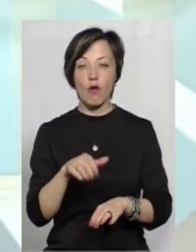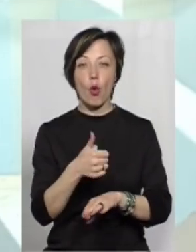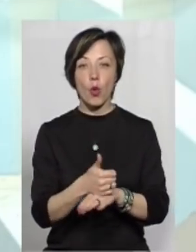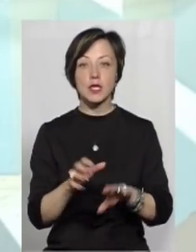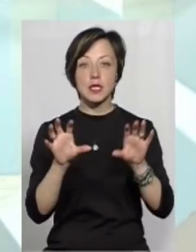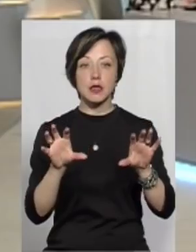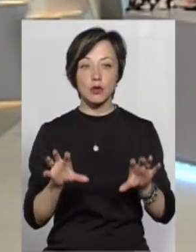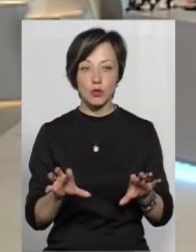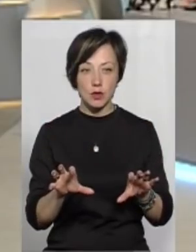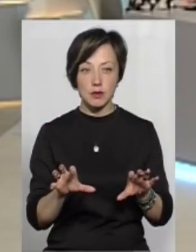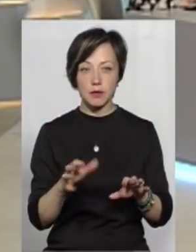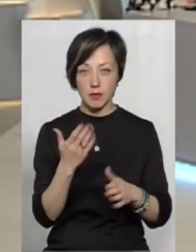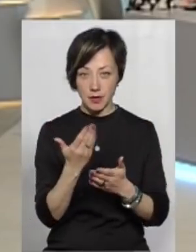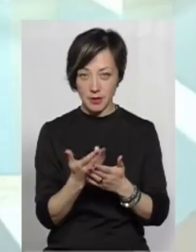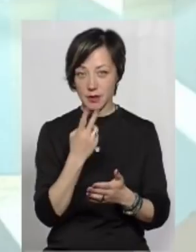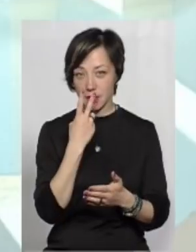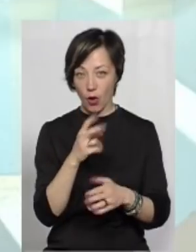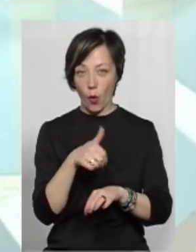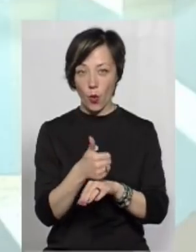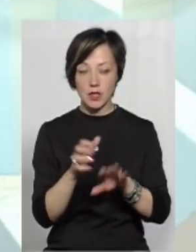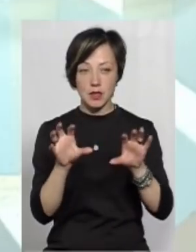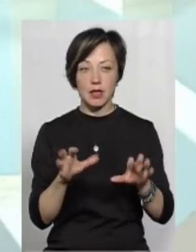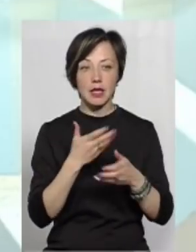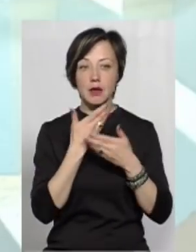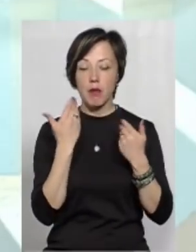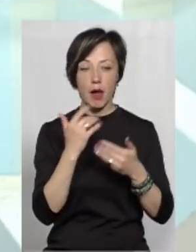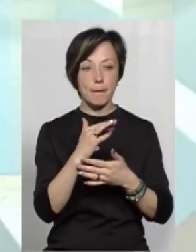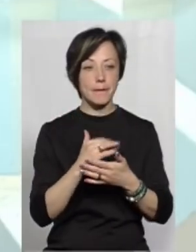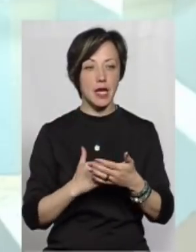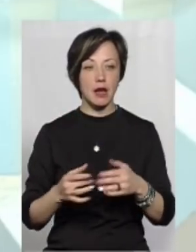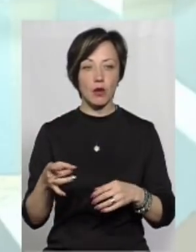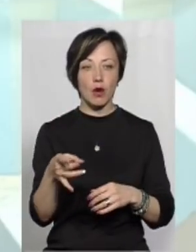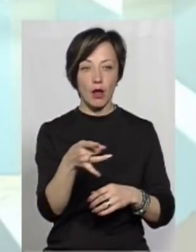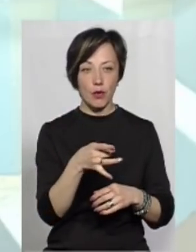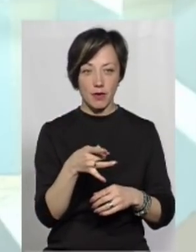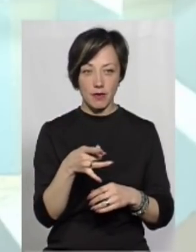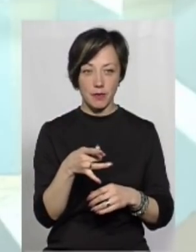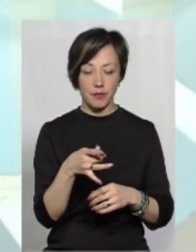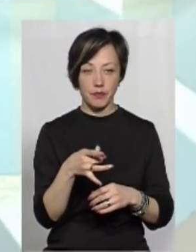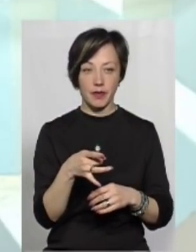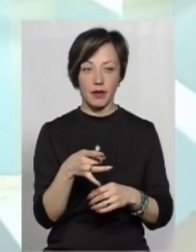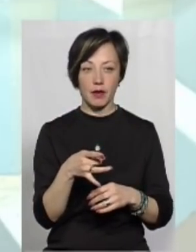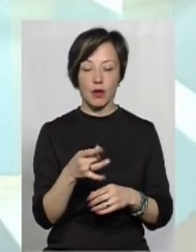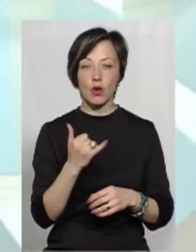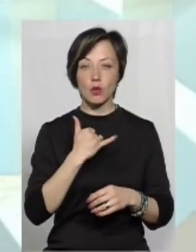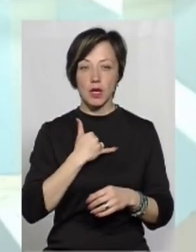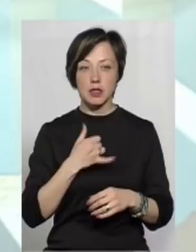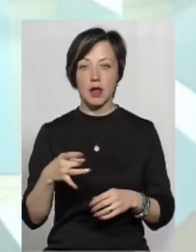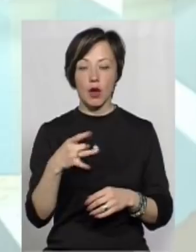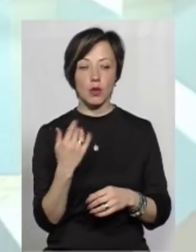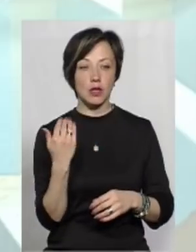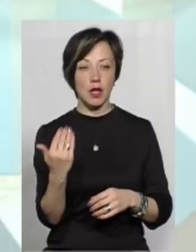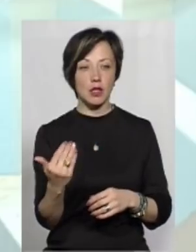Конституції, от вона, бачите, в Конституції немає переліку районів. У нас район